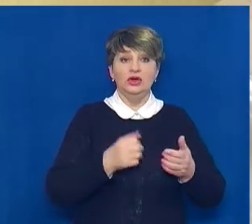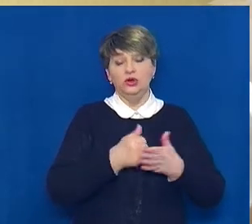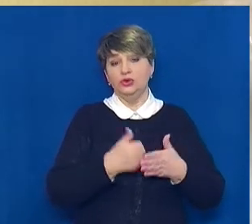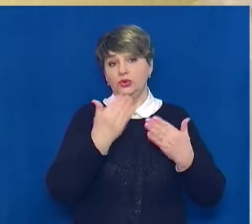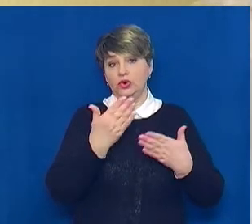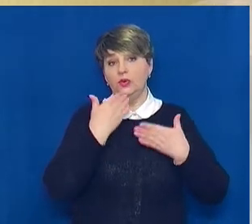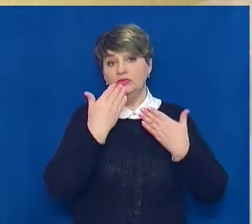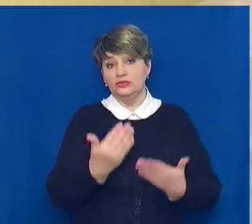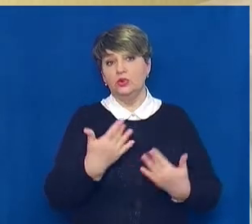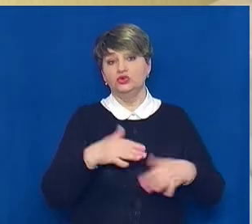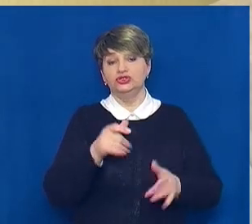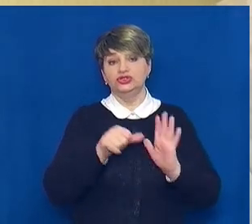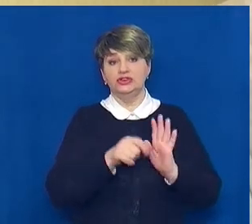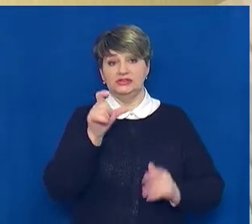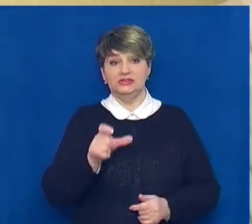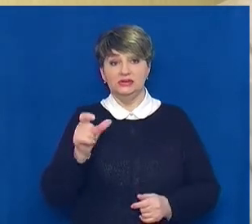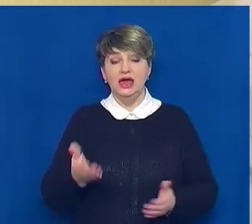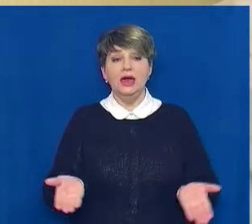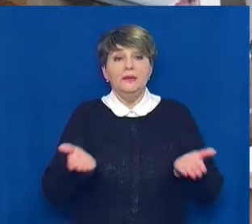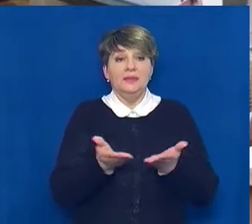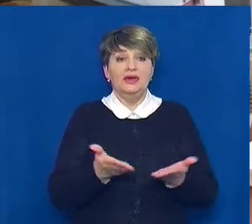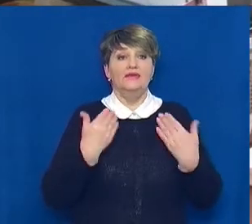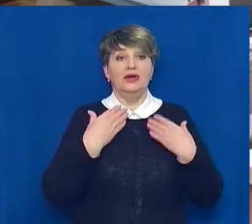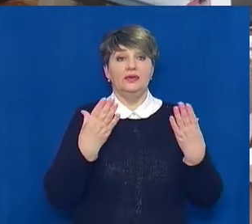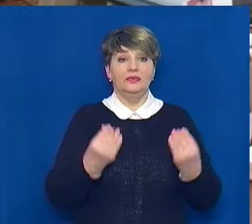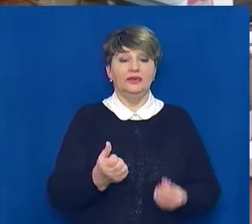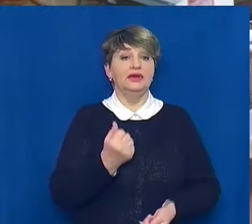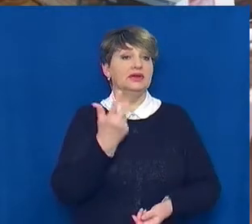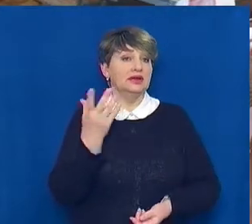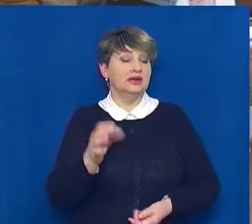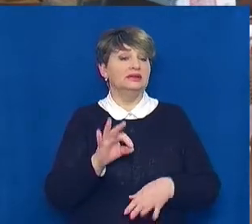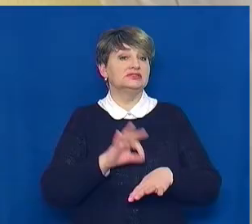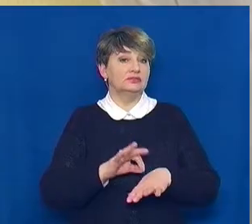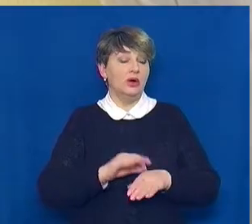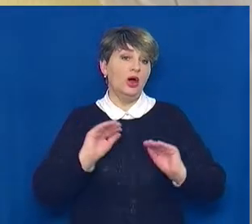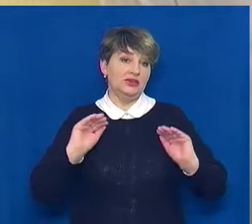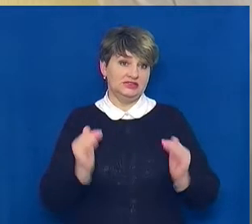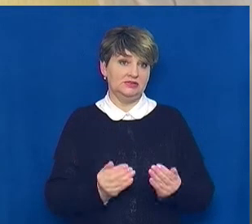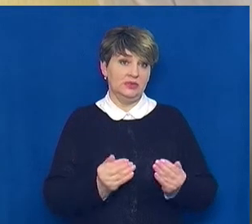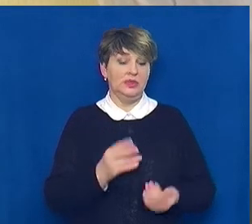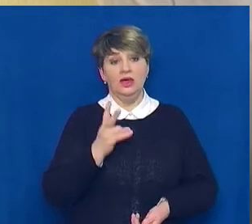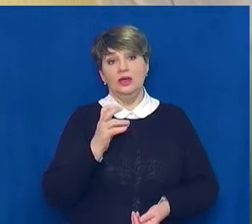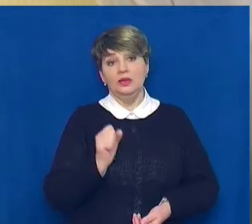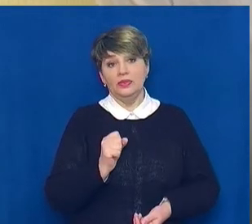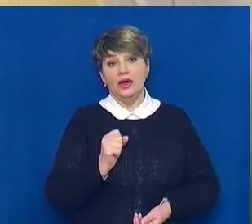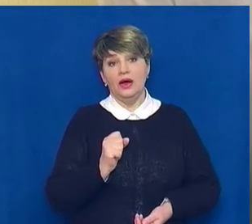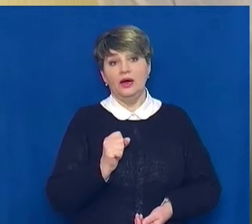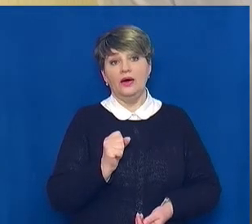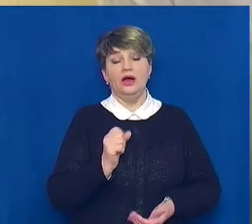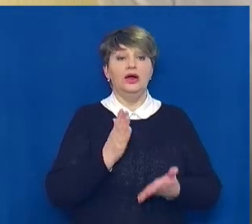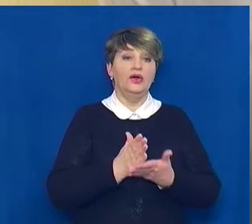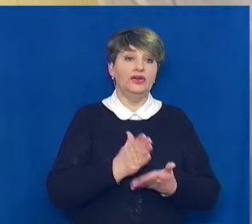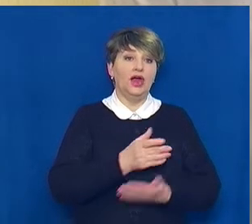звернулися 6 осіб. Порівняно із вихідними, каже, кількість хворих зменшилась. Було багато понеділок. Я чергов